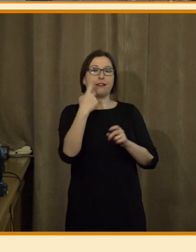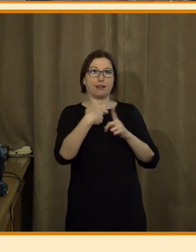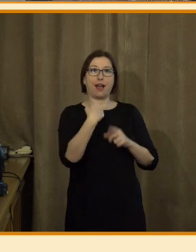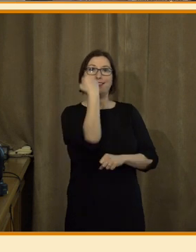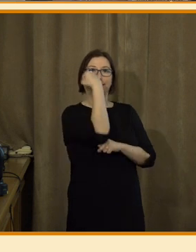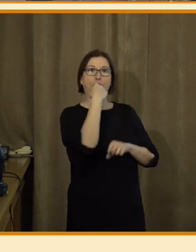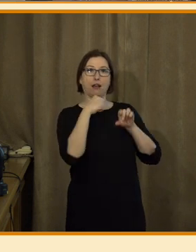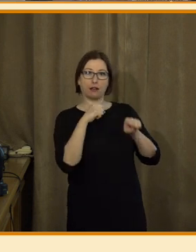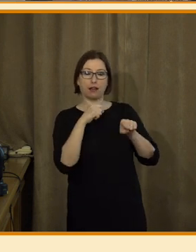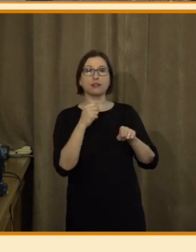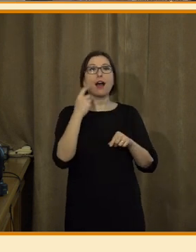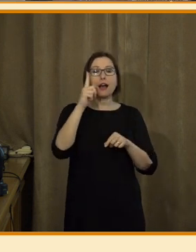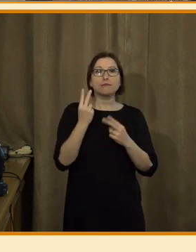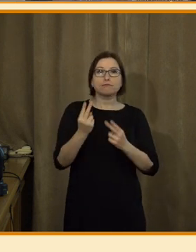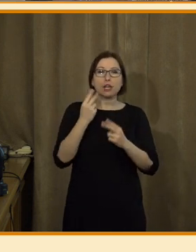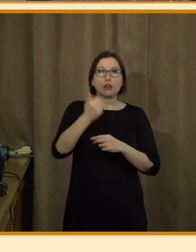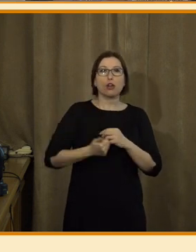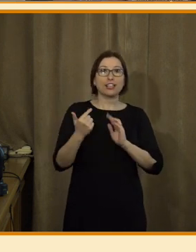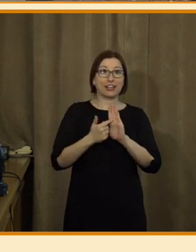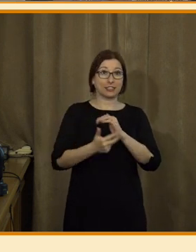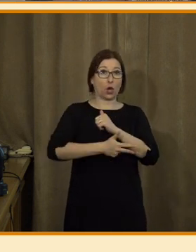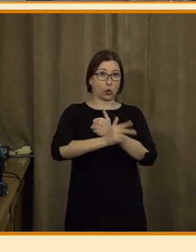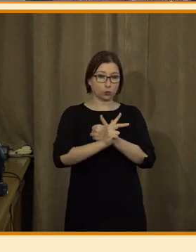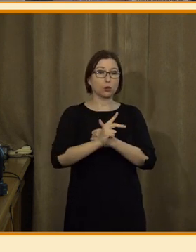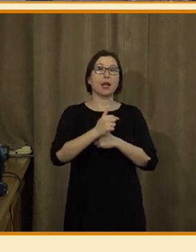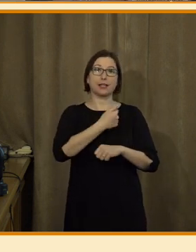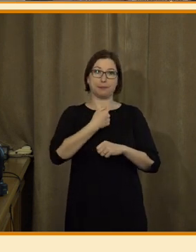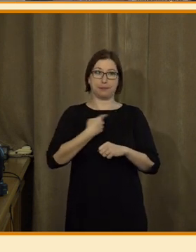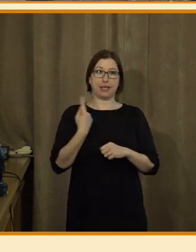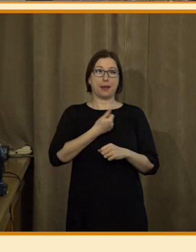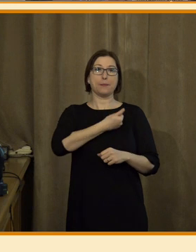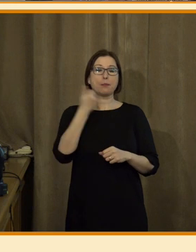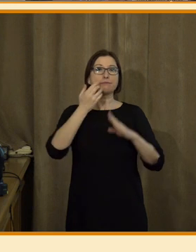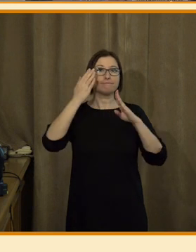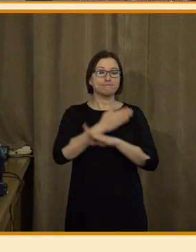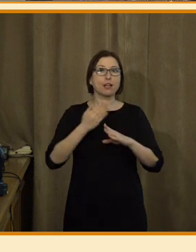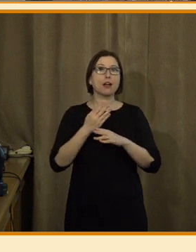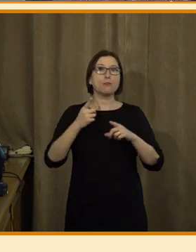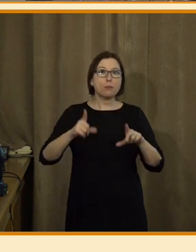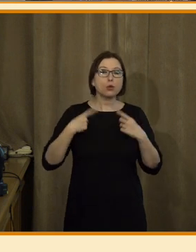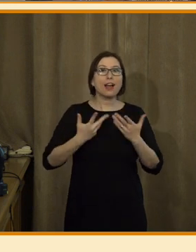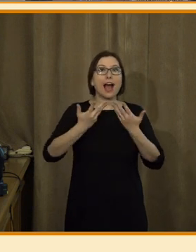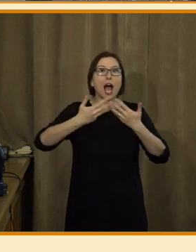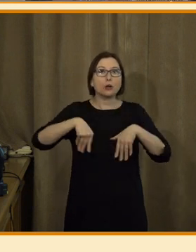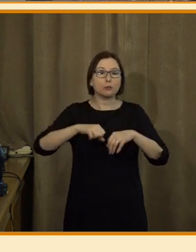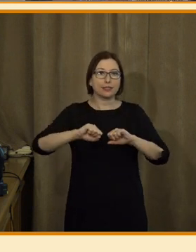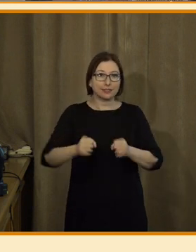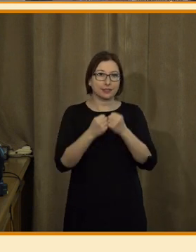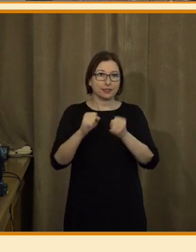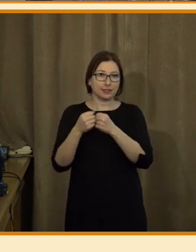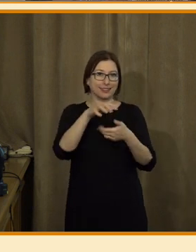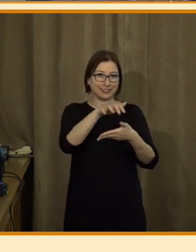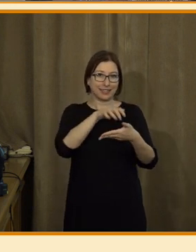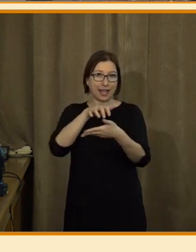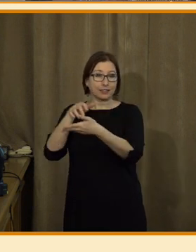zlomem ale pro nás byl rok 2018, kdy jsme se poprvé rozhodli pro zapojit automatickou tvorbu textů